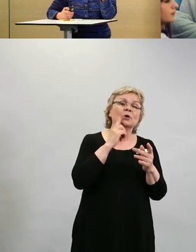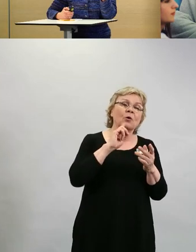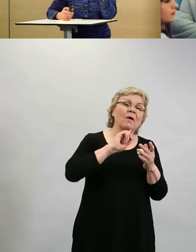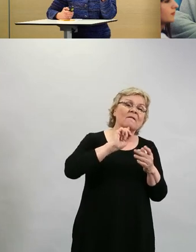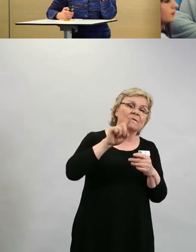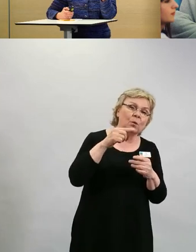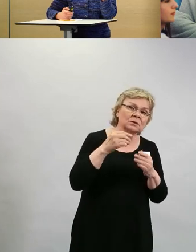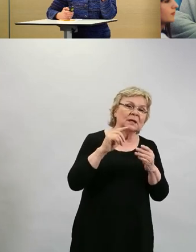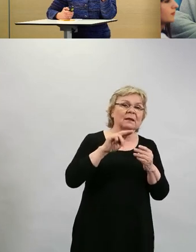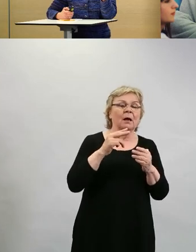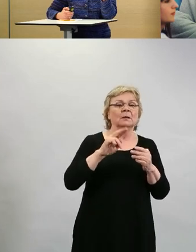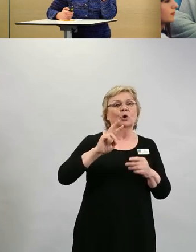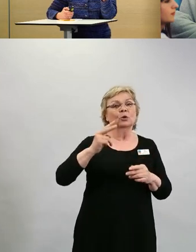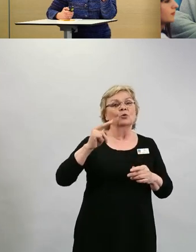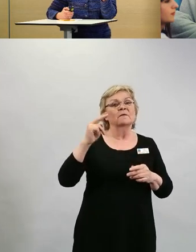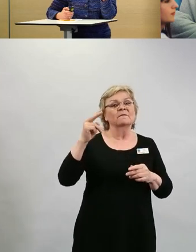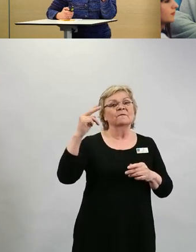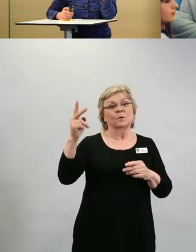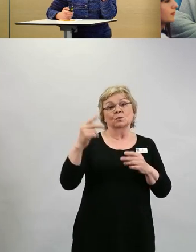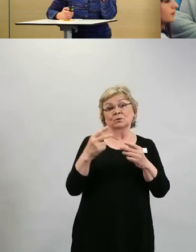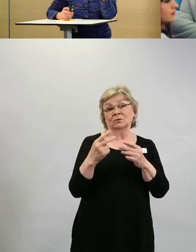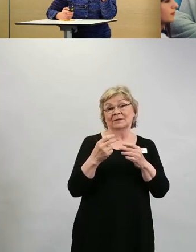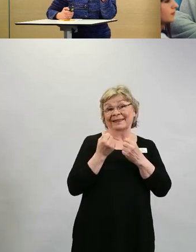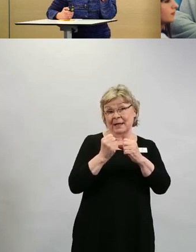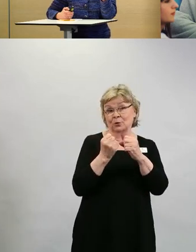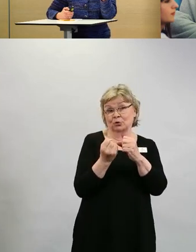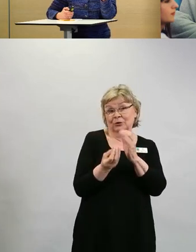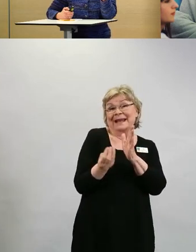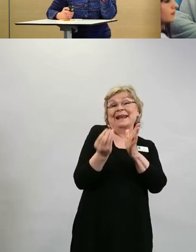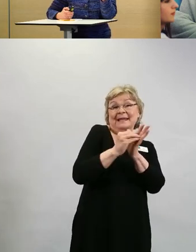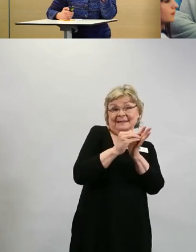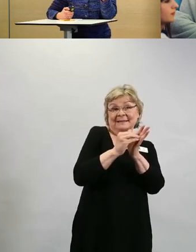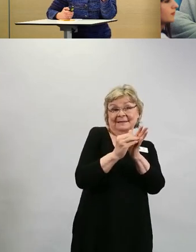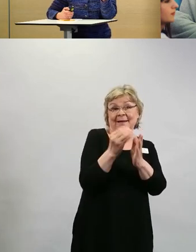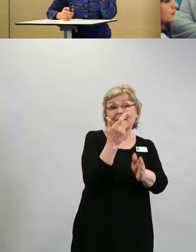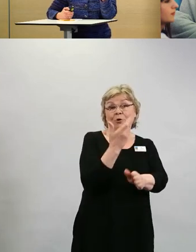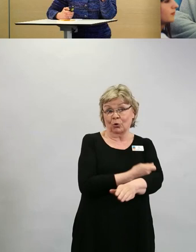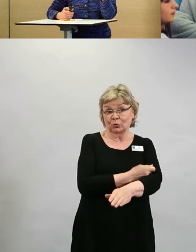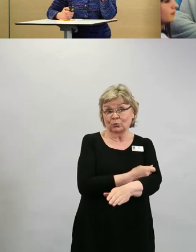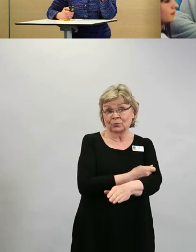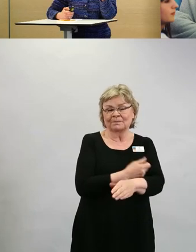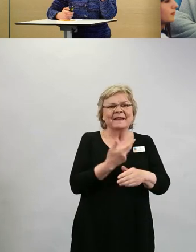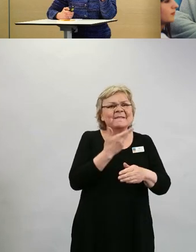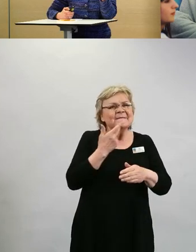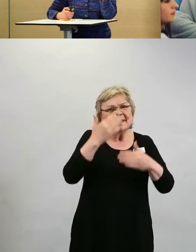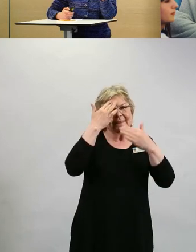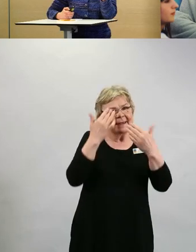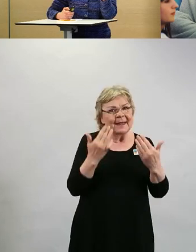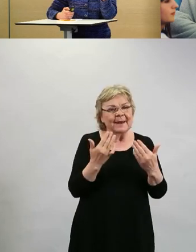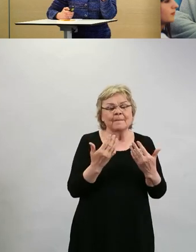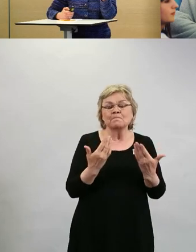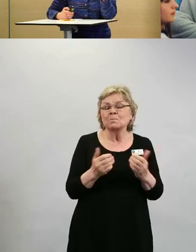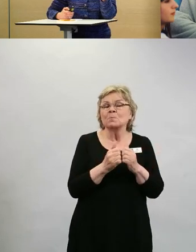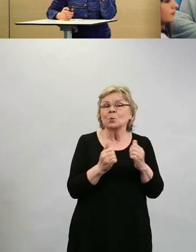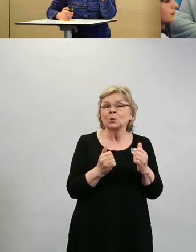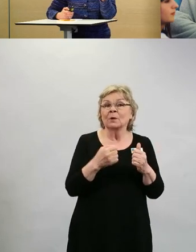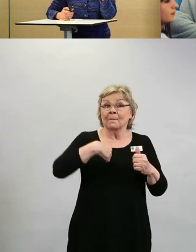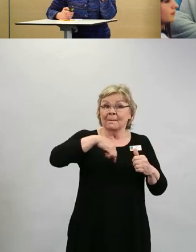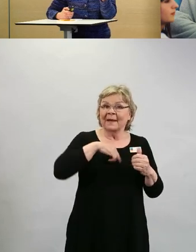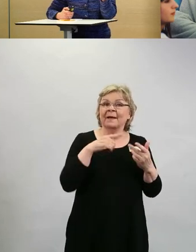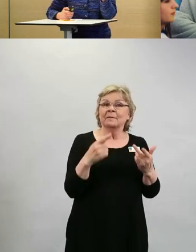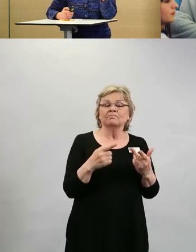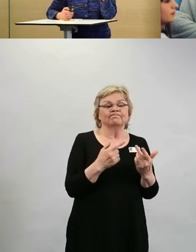tarvitaan sitten tehosteannoksia. Vielä on ennenaikaista sanoa, miten tulee käymään, mutta että me valmistaudutaan siihen, että